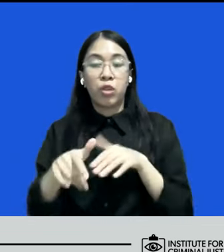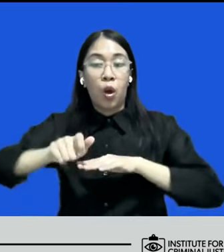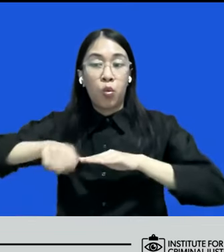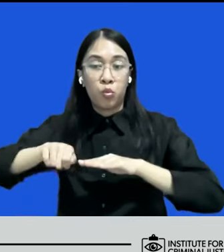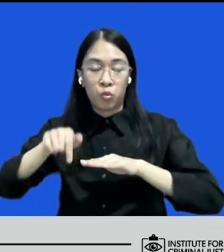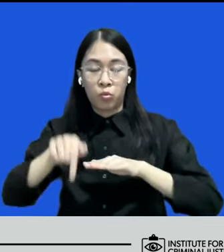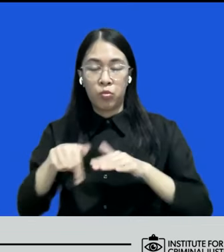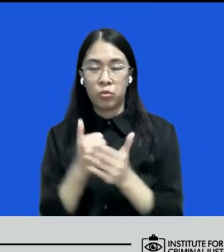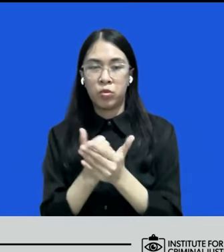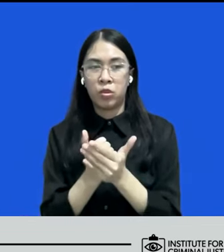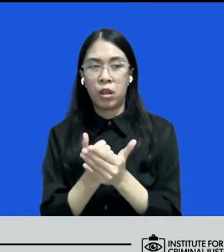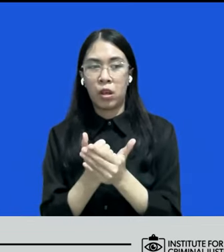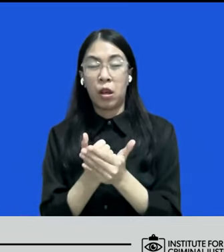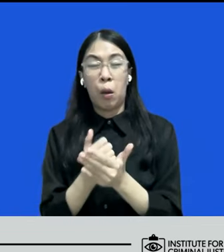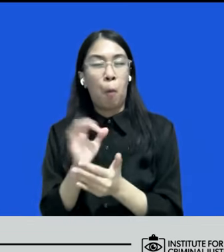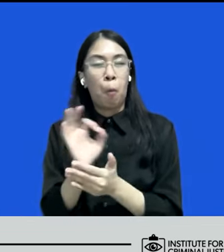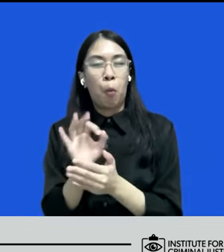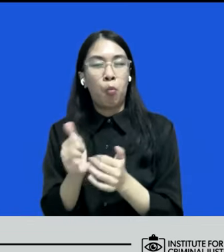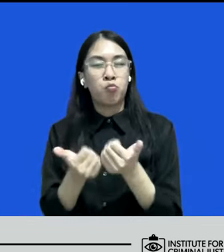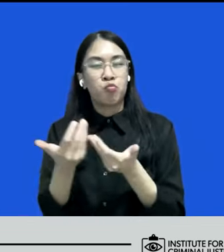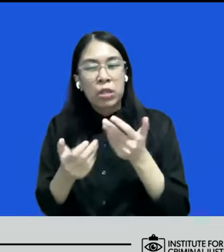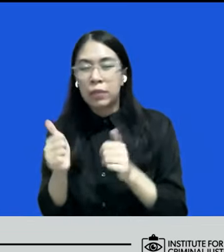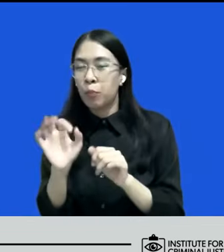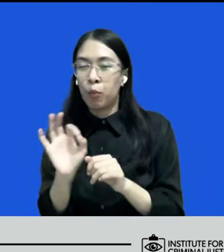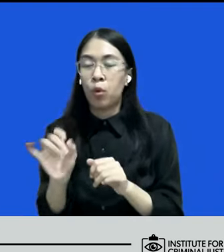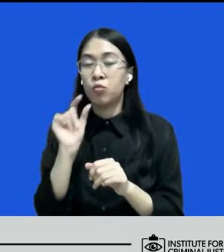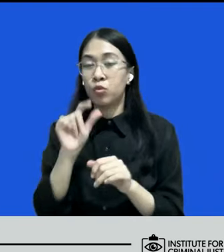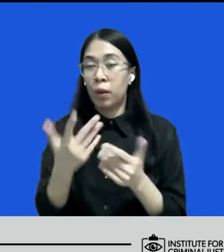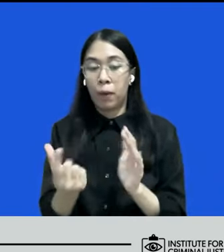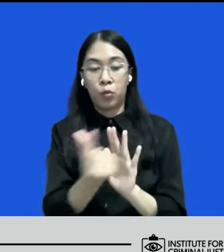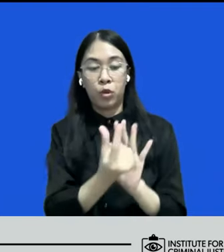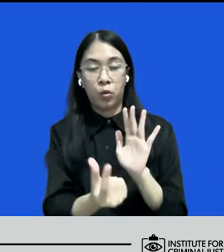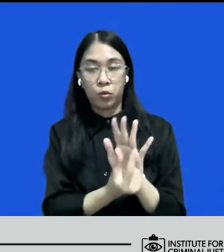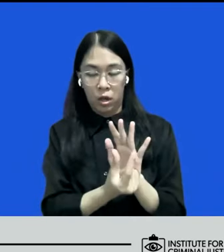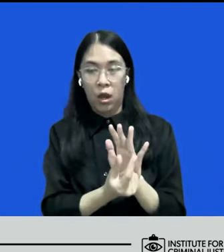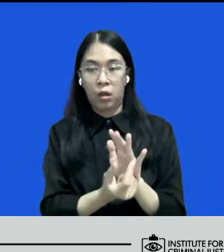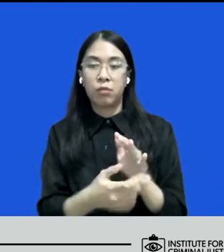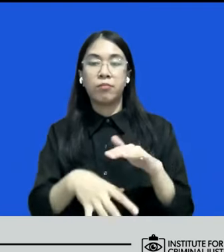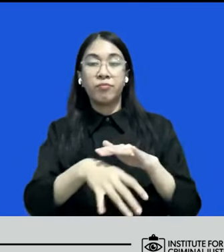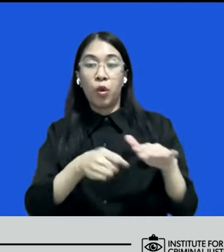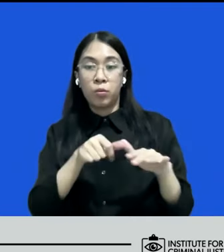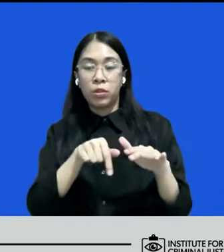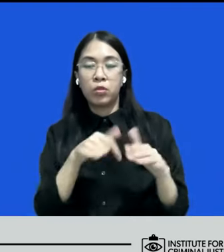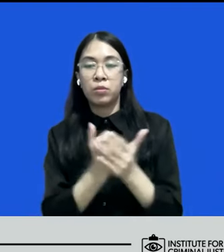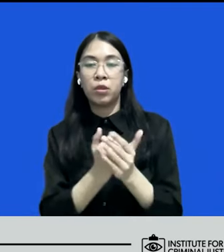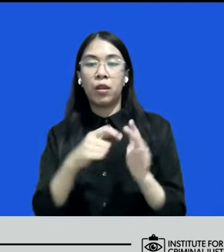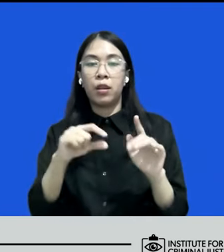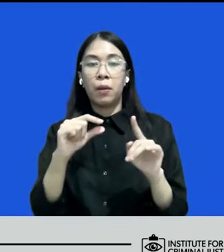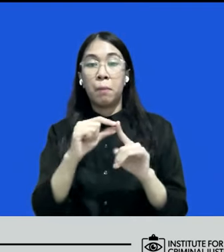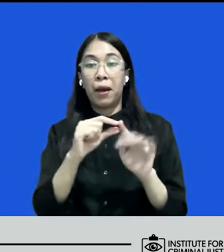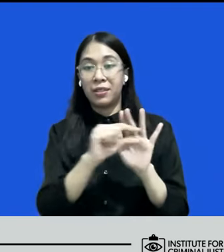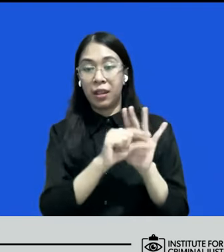atau belum memungkinkan karena di dalam undang-undang tindak pidana korupsi ada klausul pasal yang